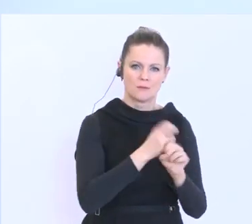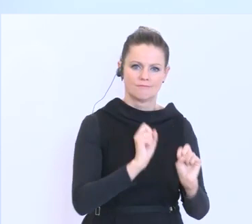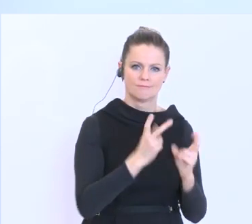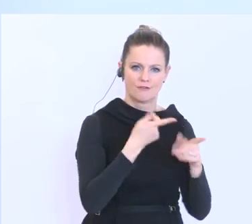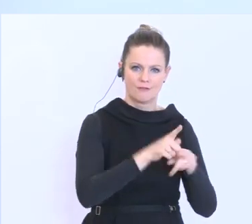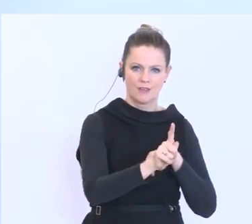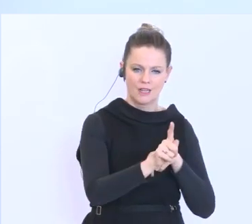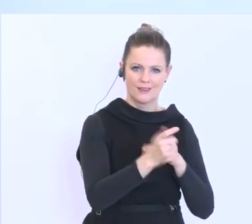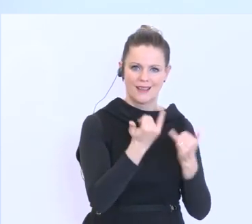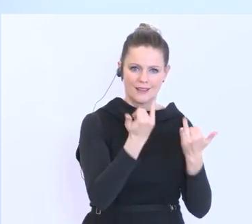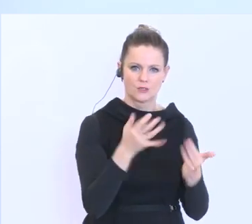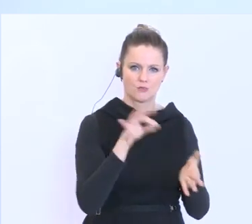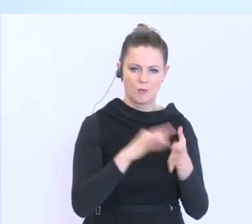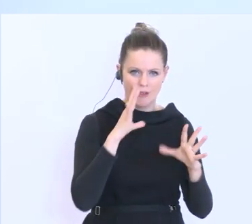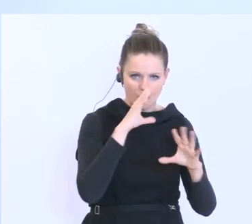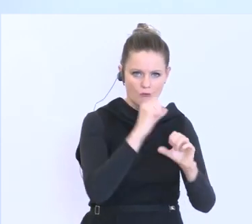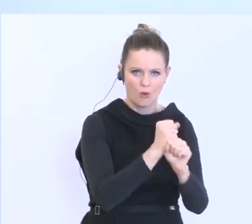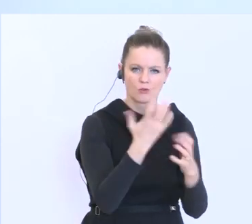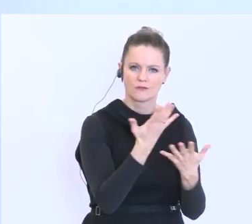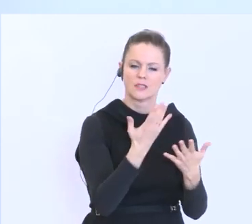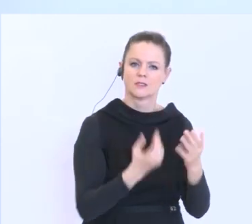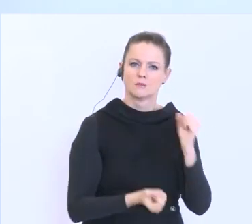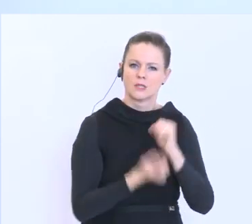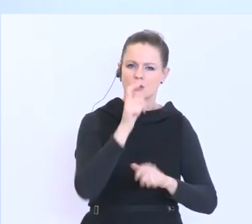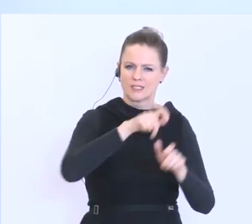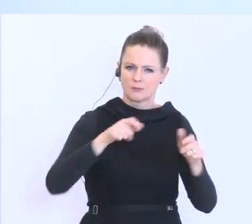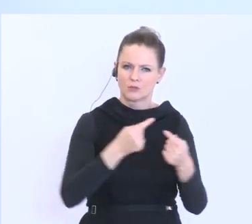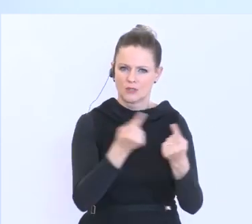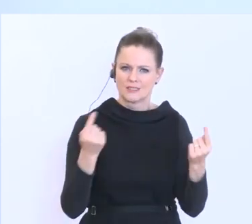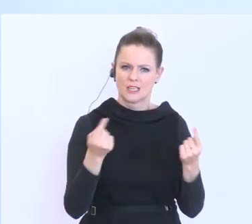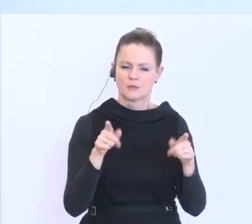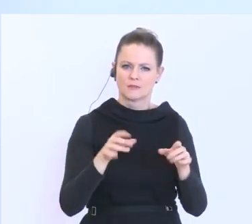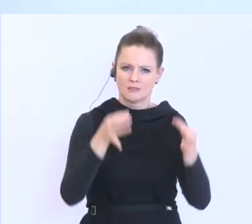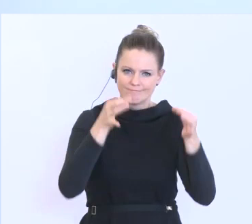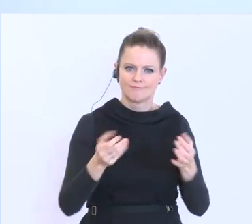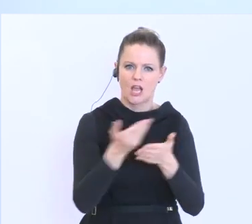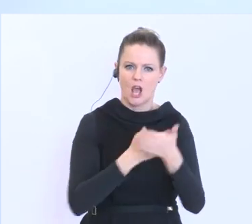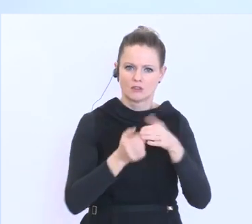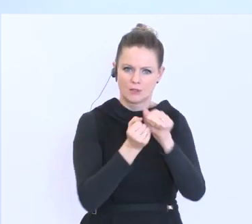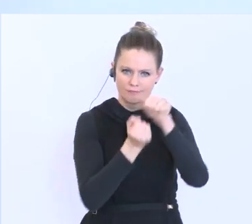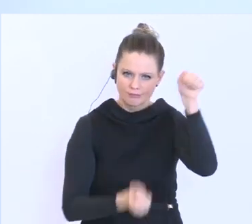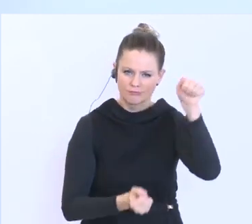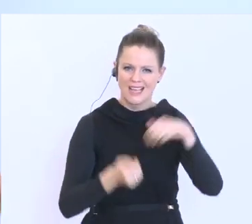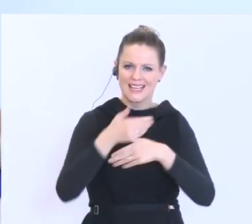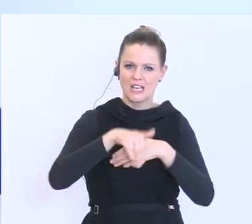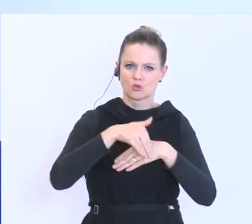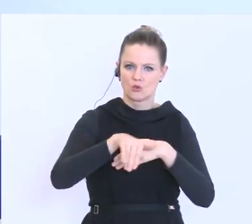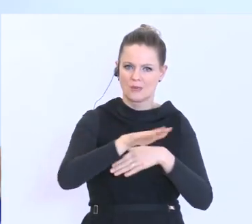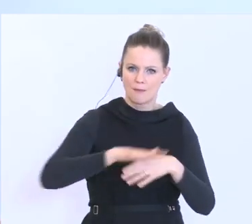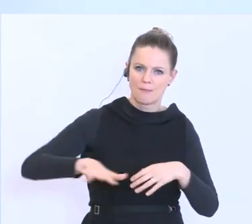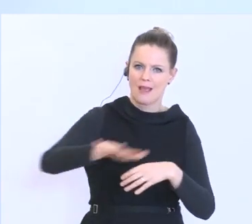fokussieren wir darauf, entsprechend Personen, die auch eine Ausbildung haben aus dem Gastronomiebereich